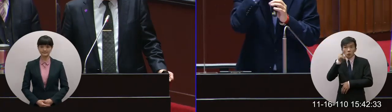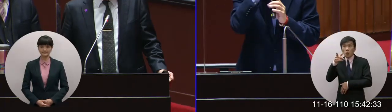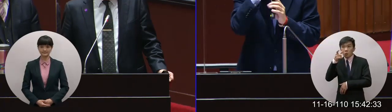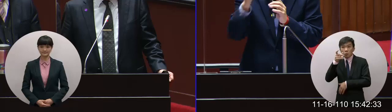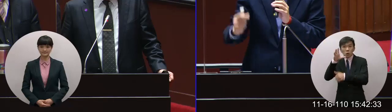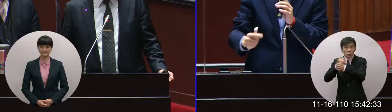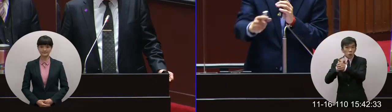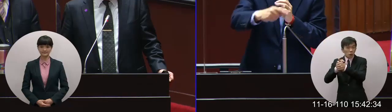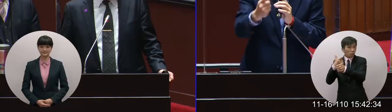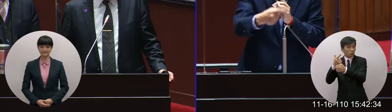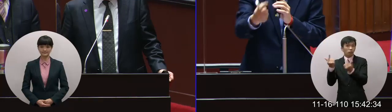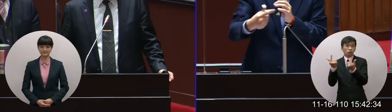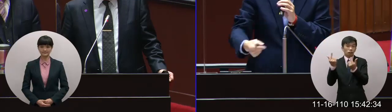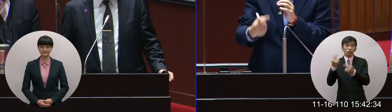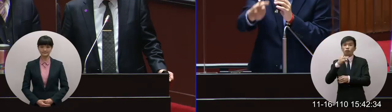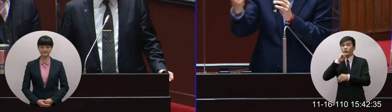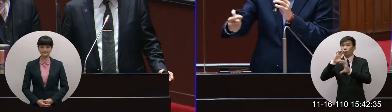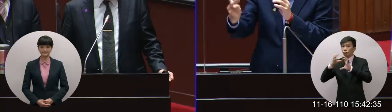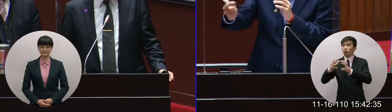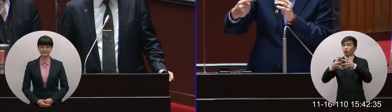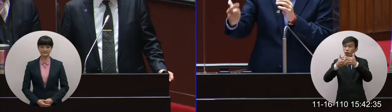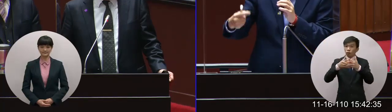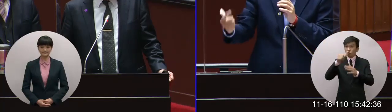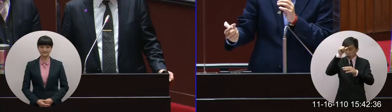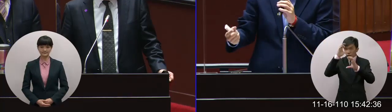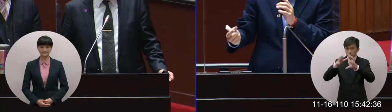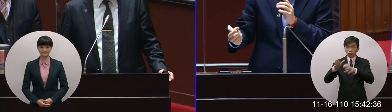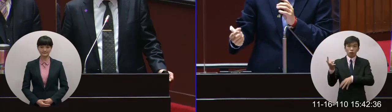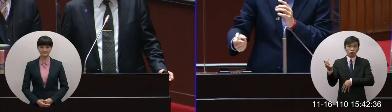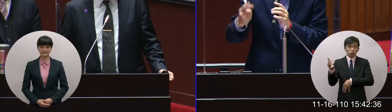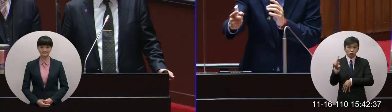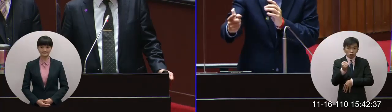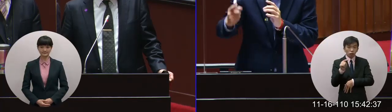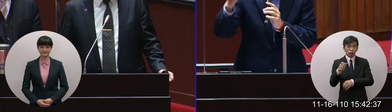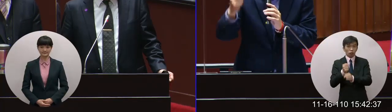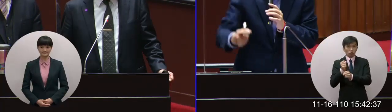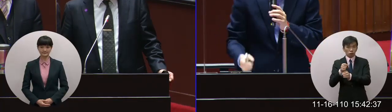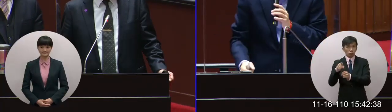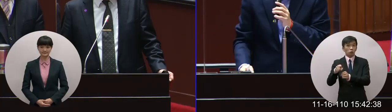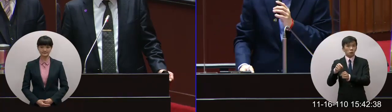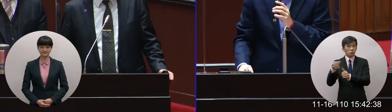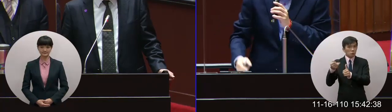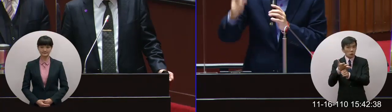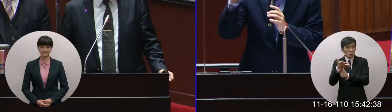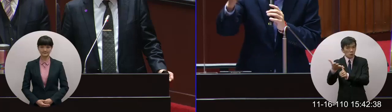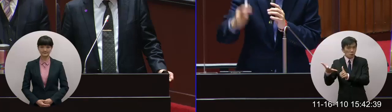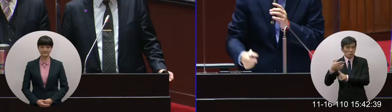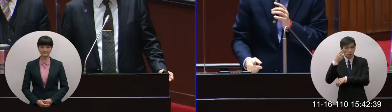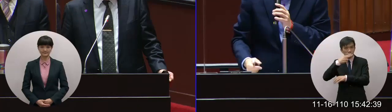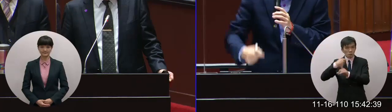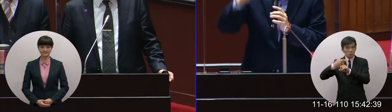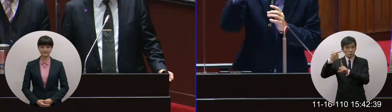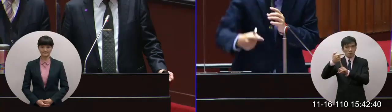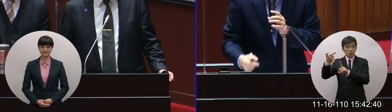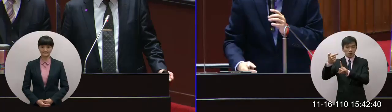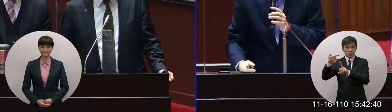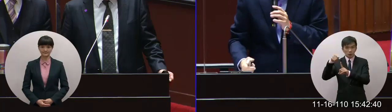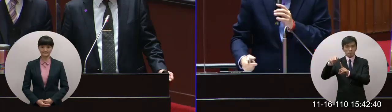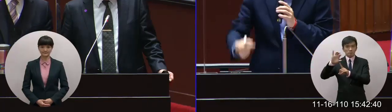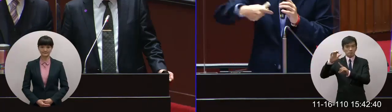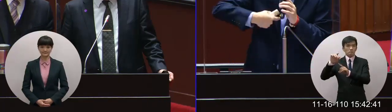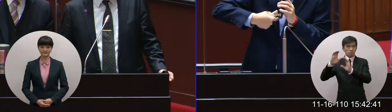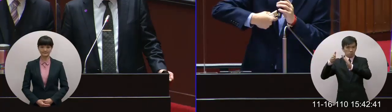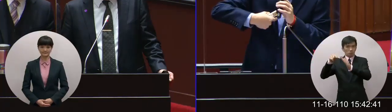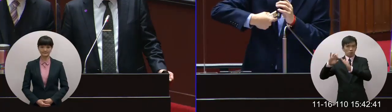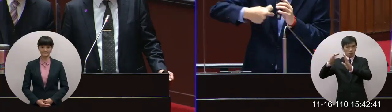這英國美國印度他們這個很多一個地方我們發覺他是高風險國家哪個病毒很嚴重我們把他防住